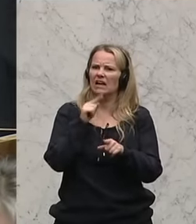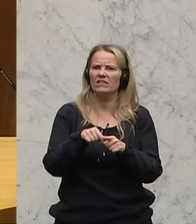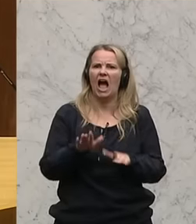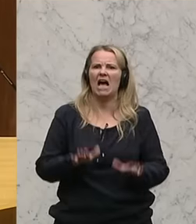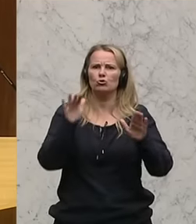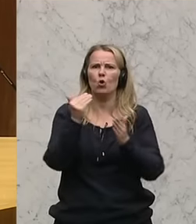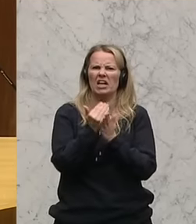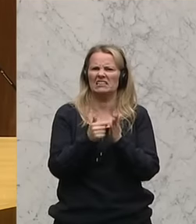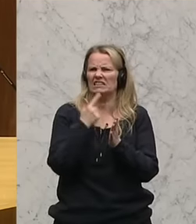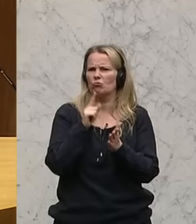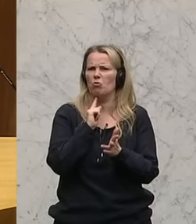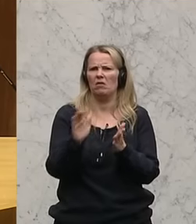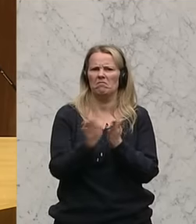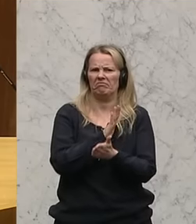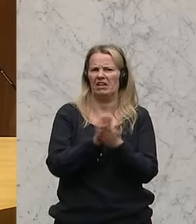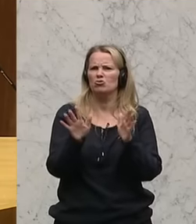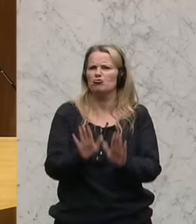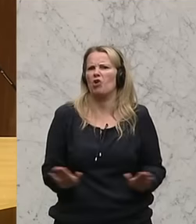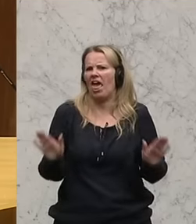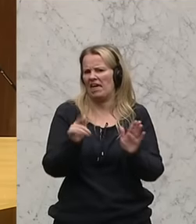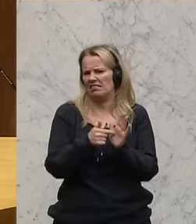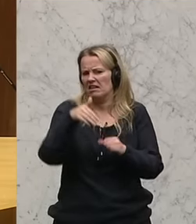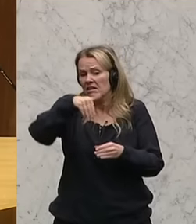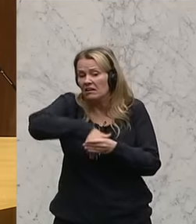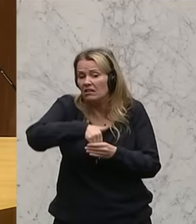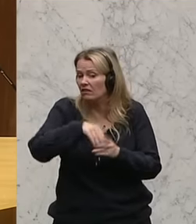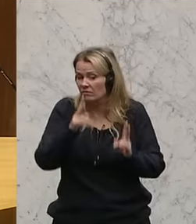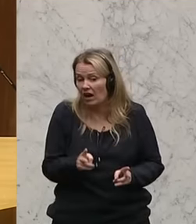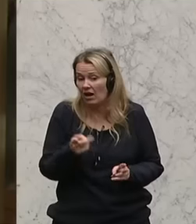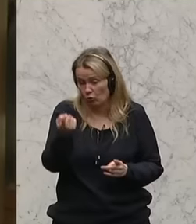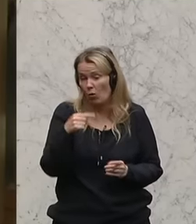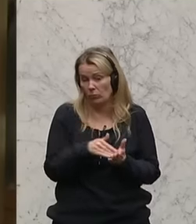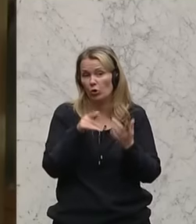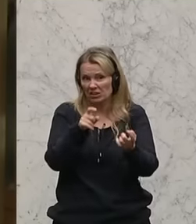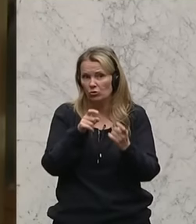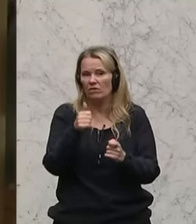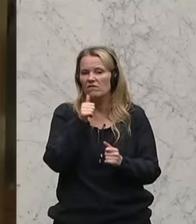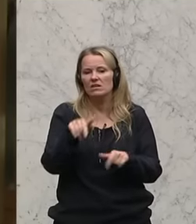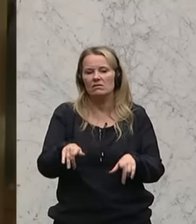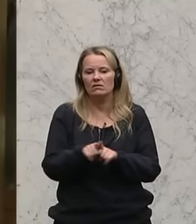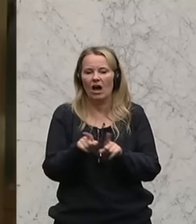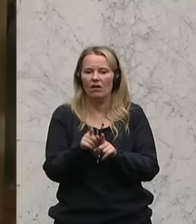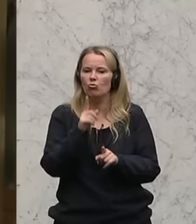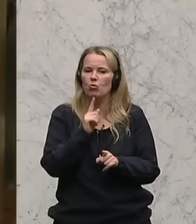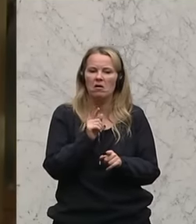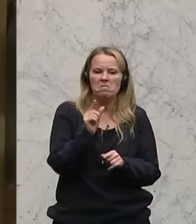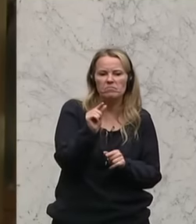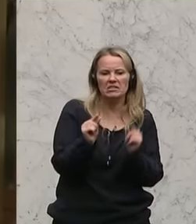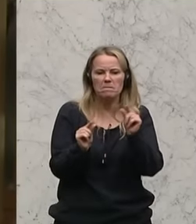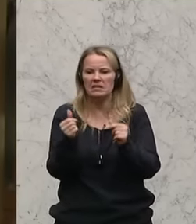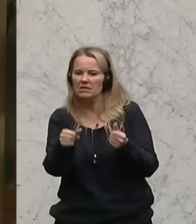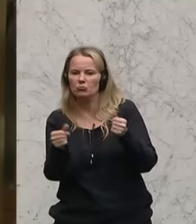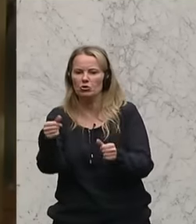-Asylgesetz, das nichts anderes sein wird, wenn wir es heute auch debattieren im Detail, als ein Flickwerk des Asylrechts,